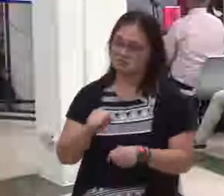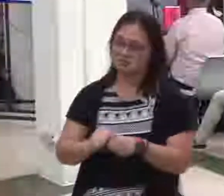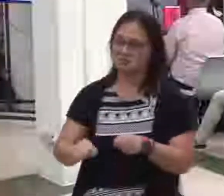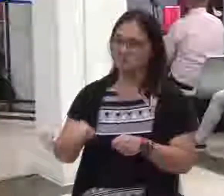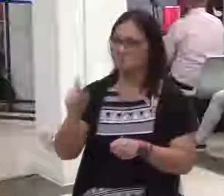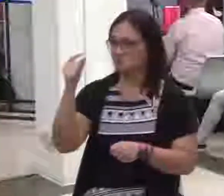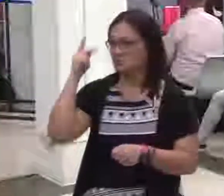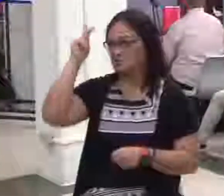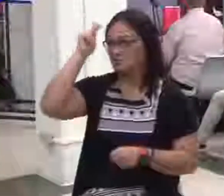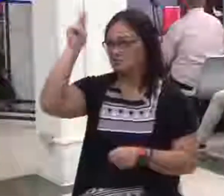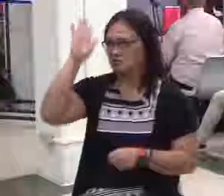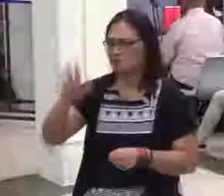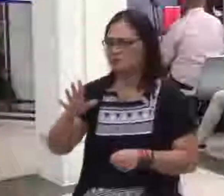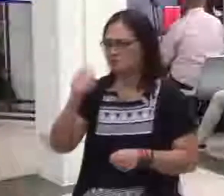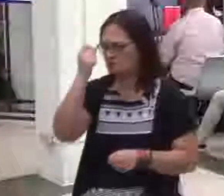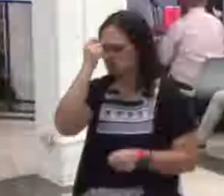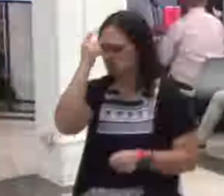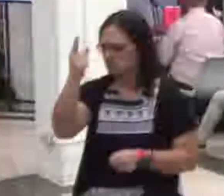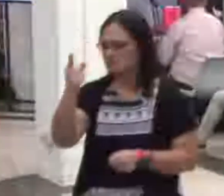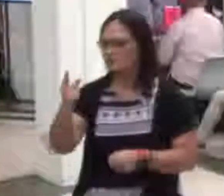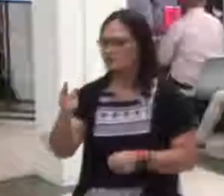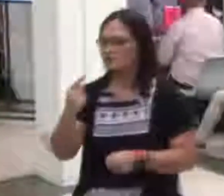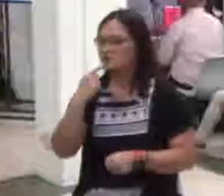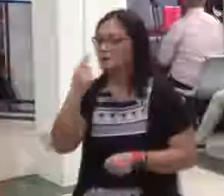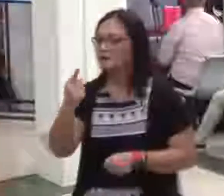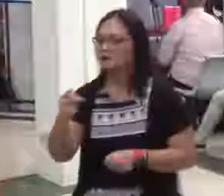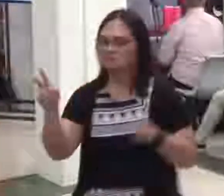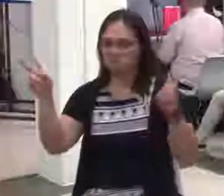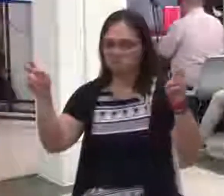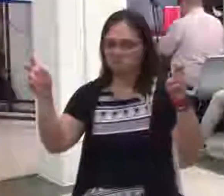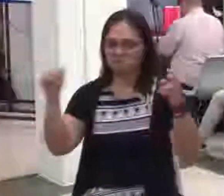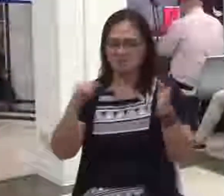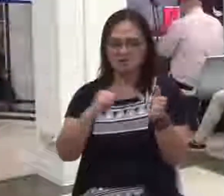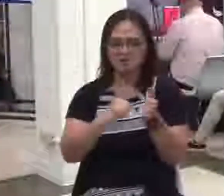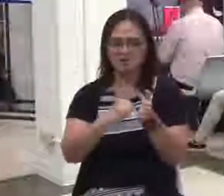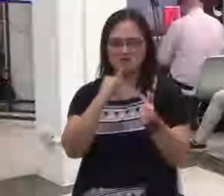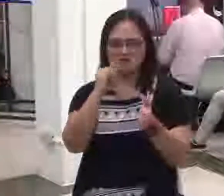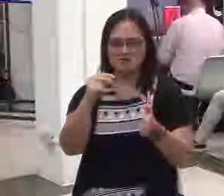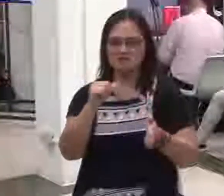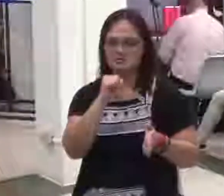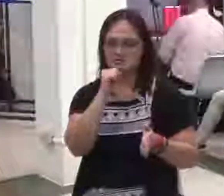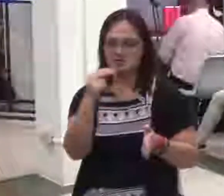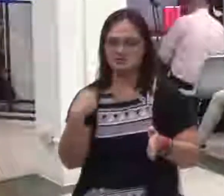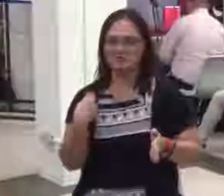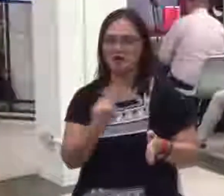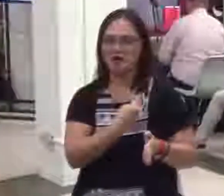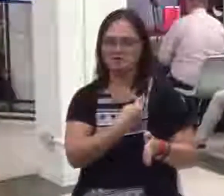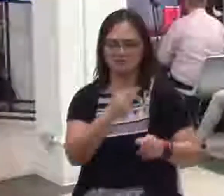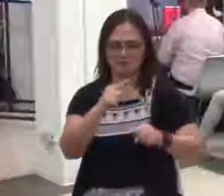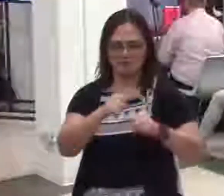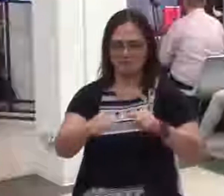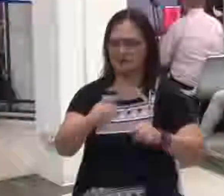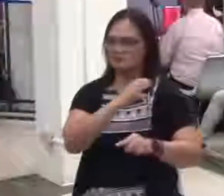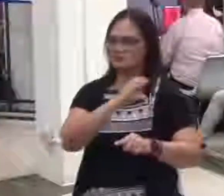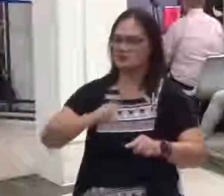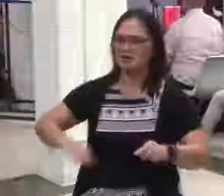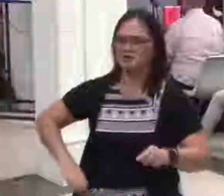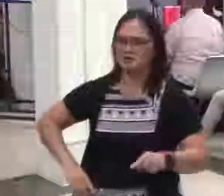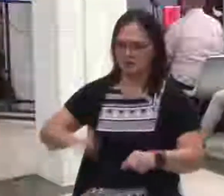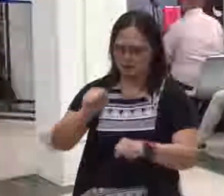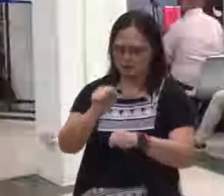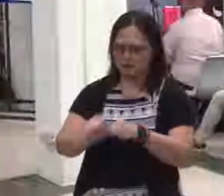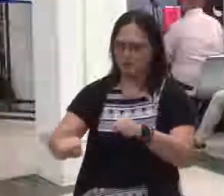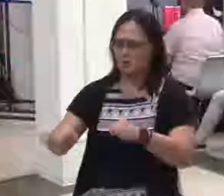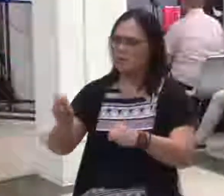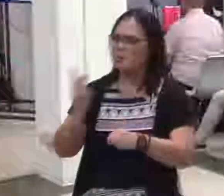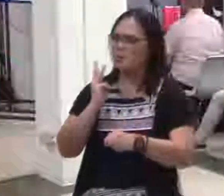kapag sinasabing it's not us it's Christ. Kaya tayo pupunta sa ating churches tayo magse